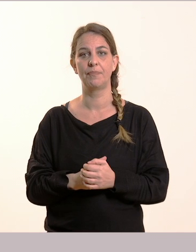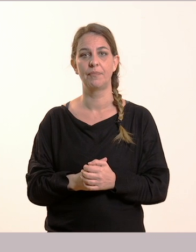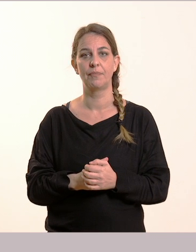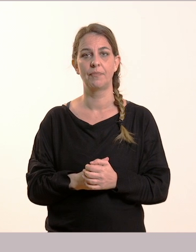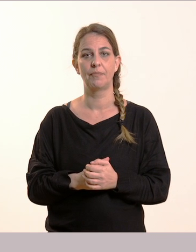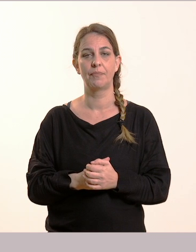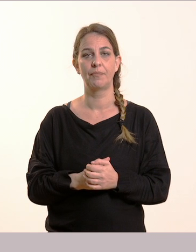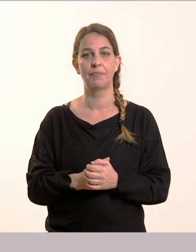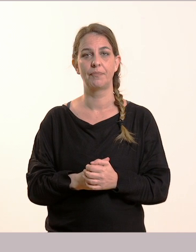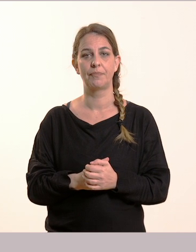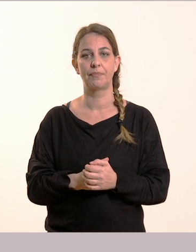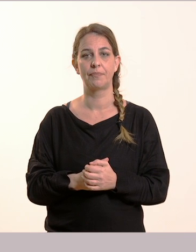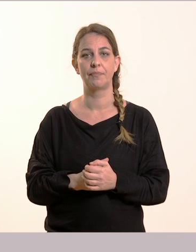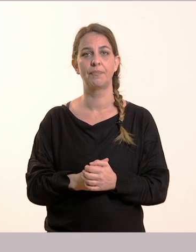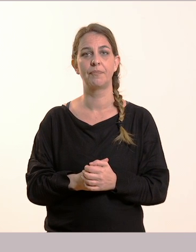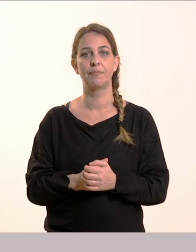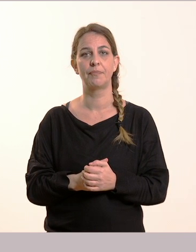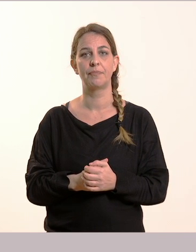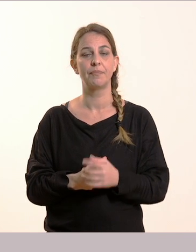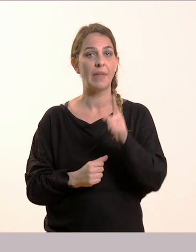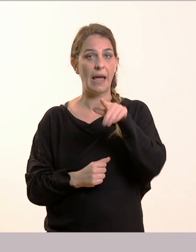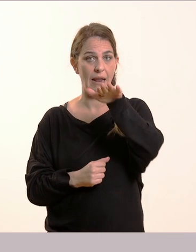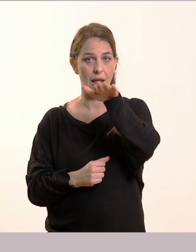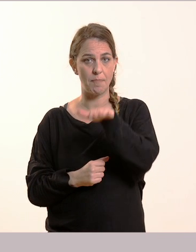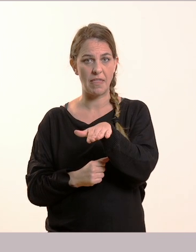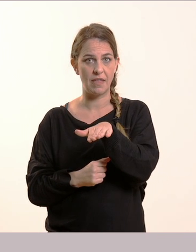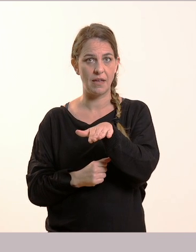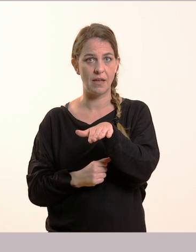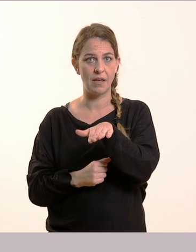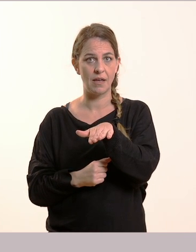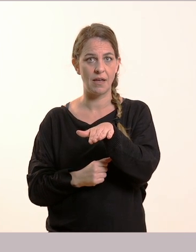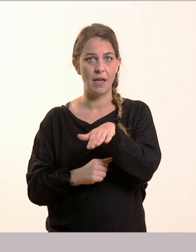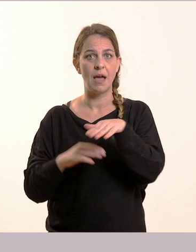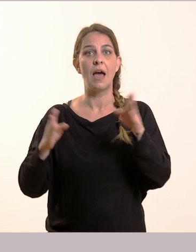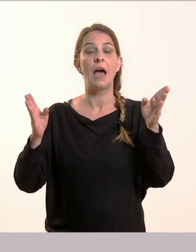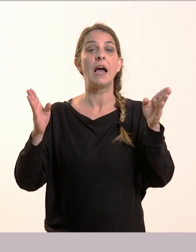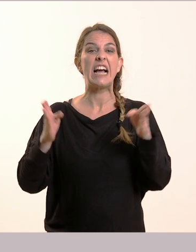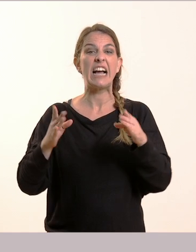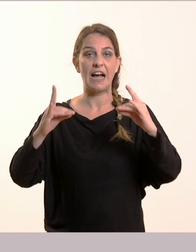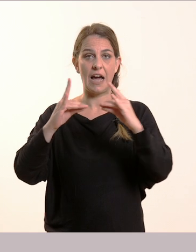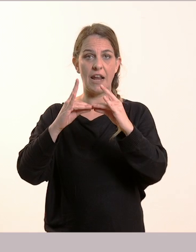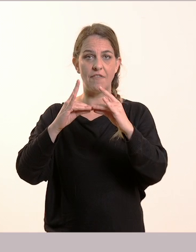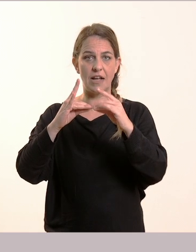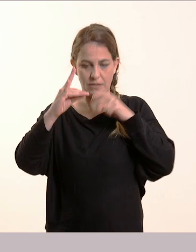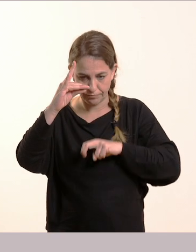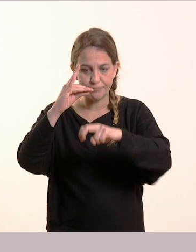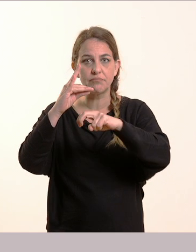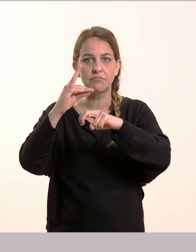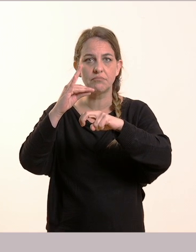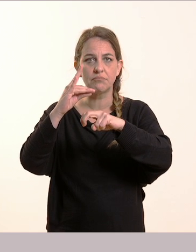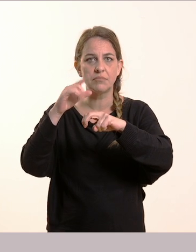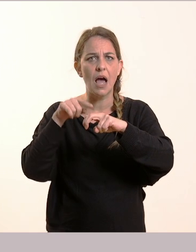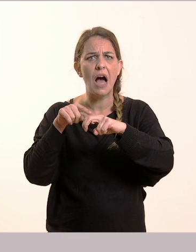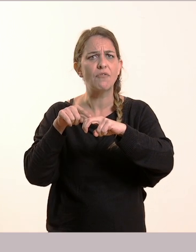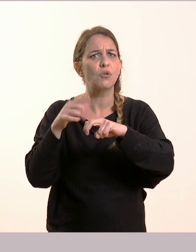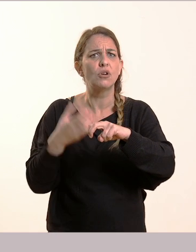παιδάκι που είναι κρυμμένο κάτω από το κρεβάτι του. Τι συμβαίνει σε αυτό το παιδί. Τι